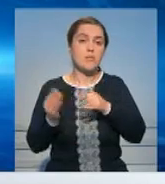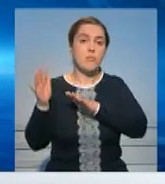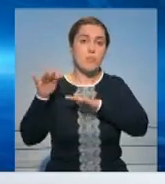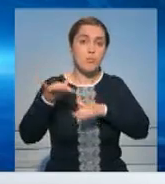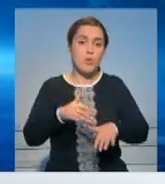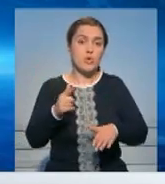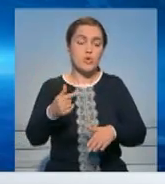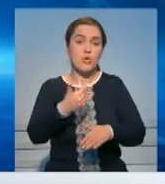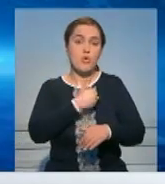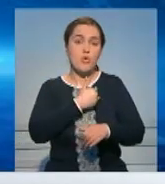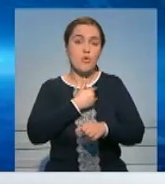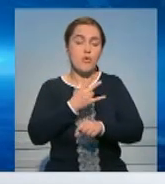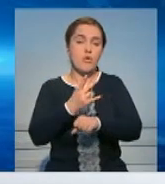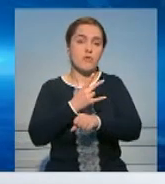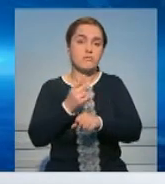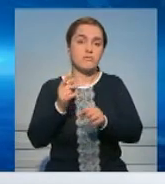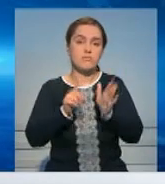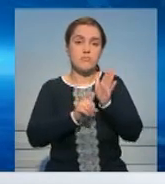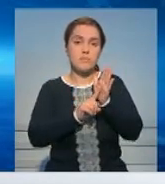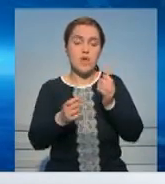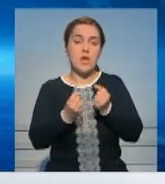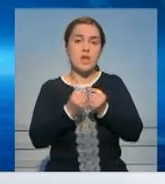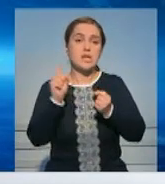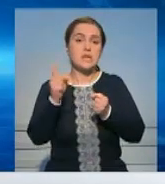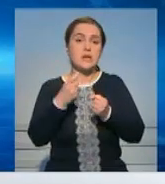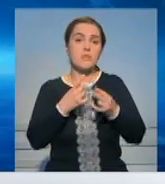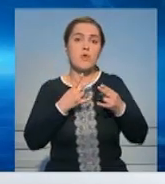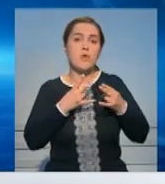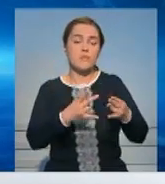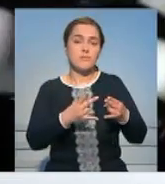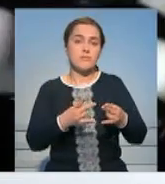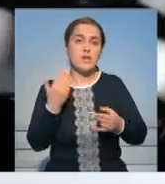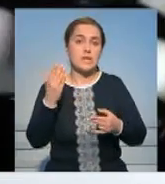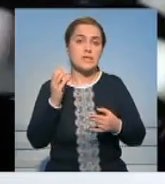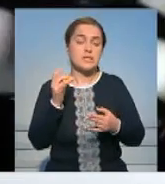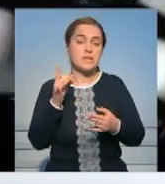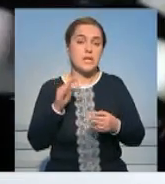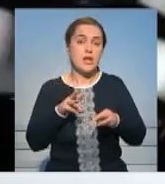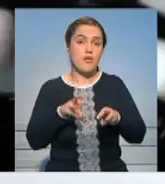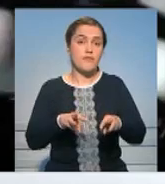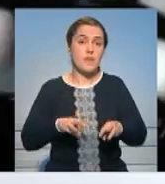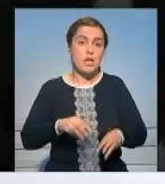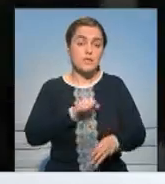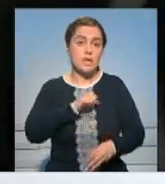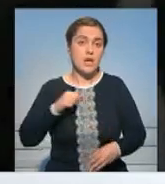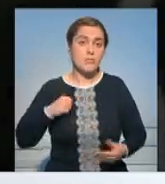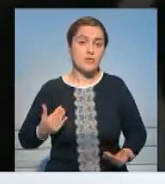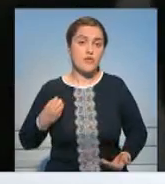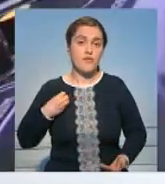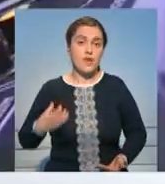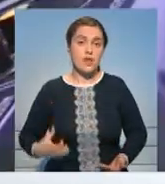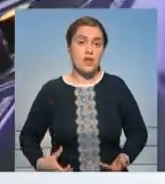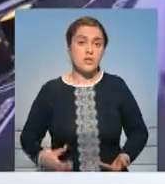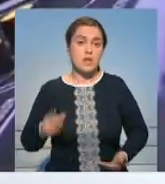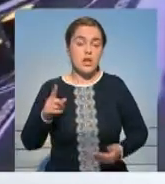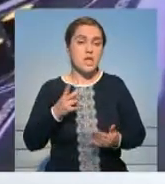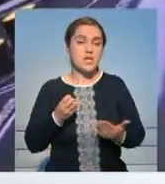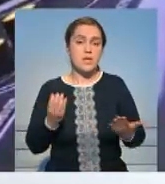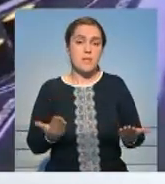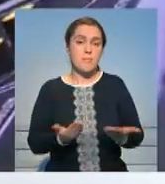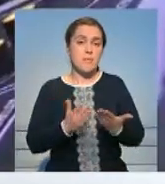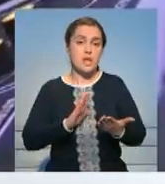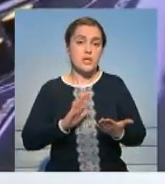море. Цель – завод по производству химического оружия, подконтрольный сирийским властям». Между тем, сами жители Франции, похоже, удар по Сирии не